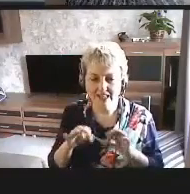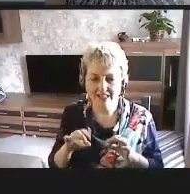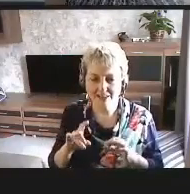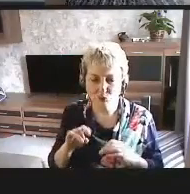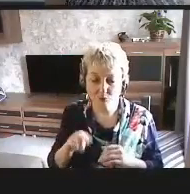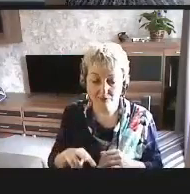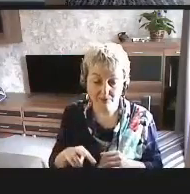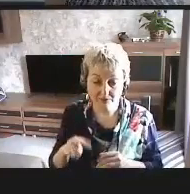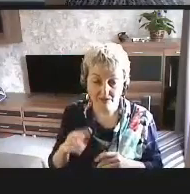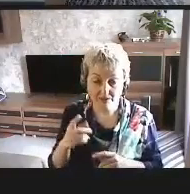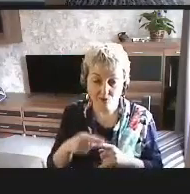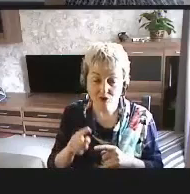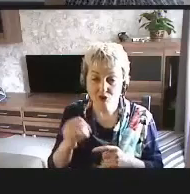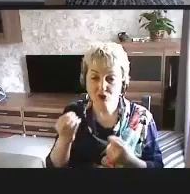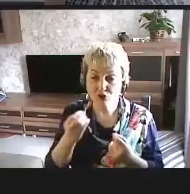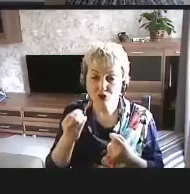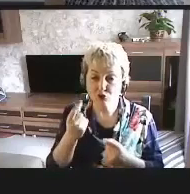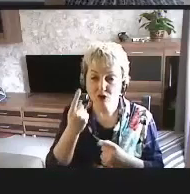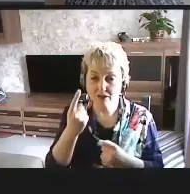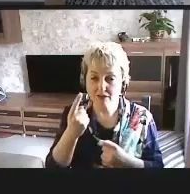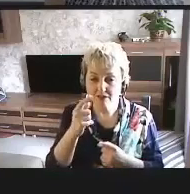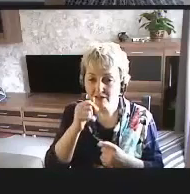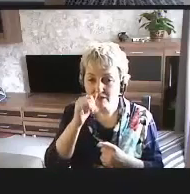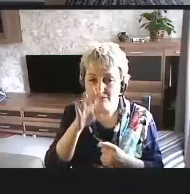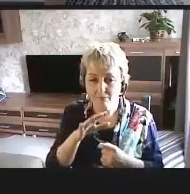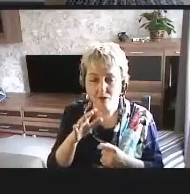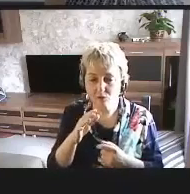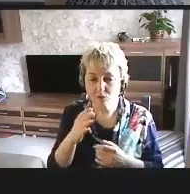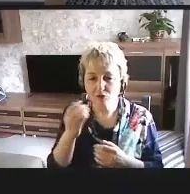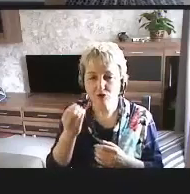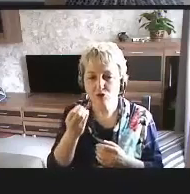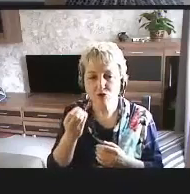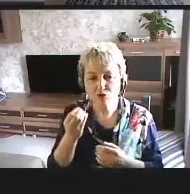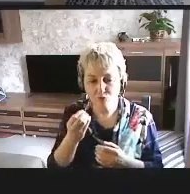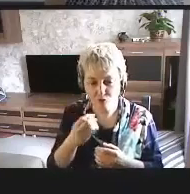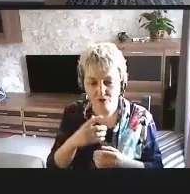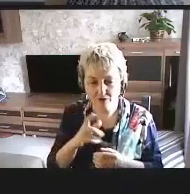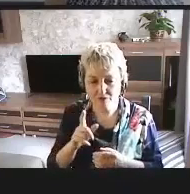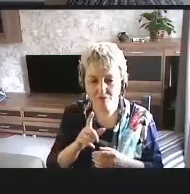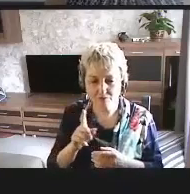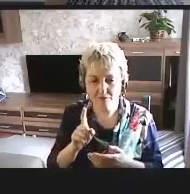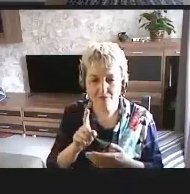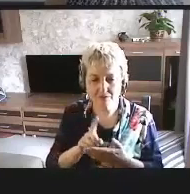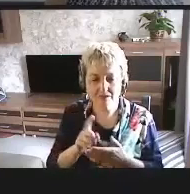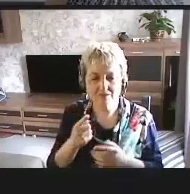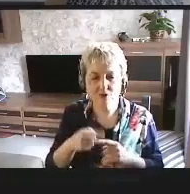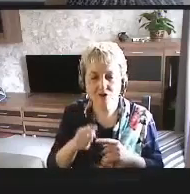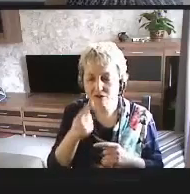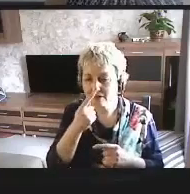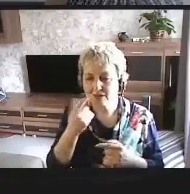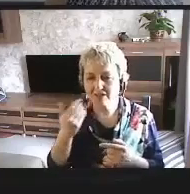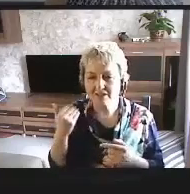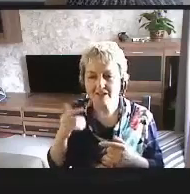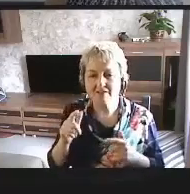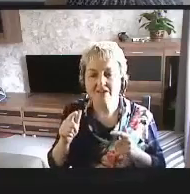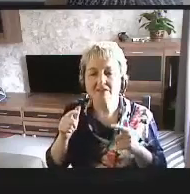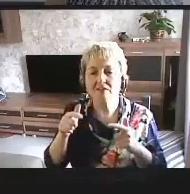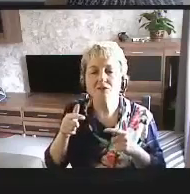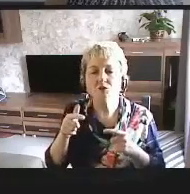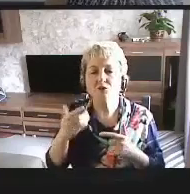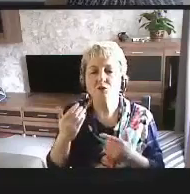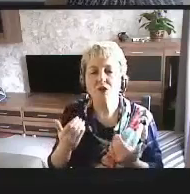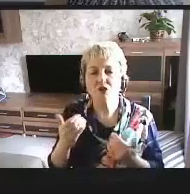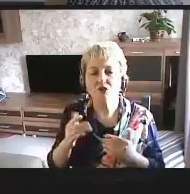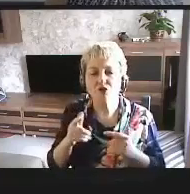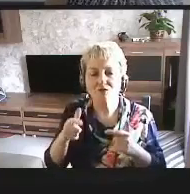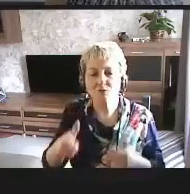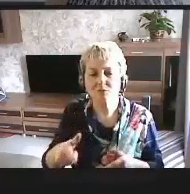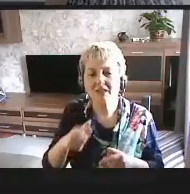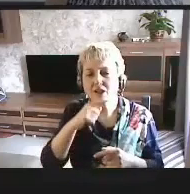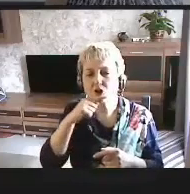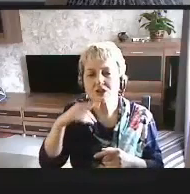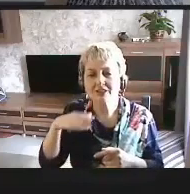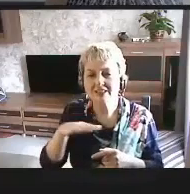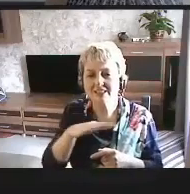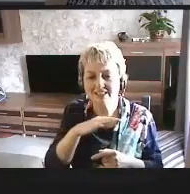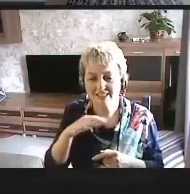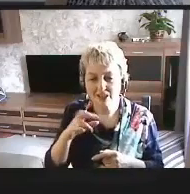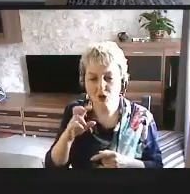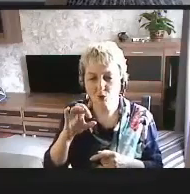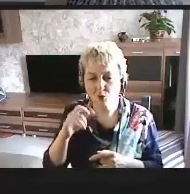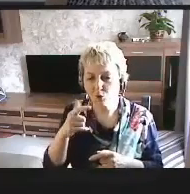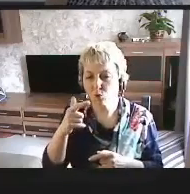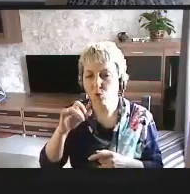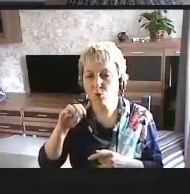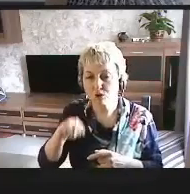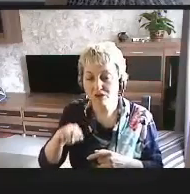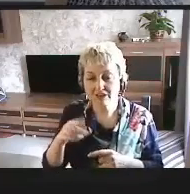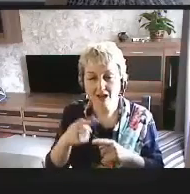Еще один, который не могу не упомянуть, стандарт, это только что вступивший в силу стандарт российский, ГОСТ, об